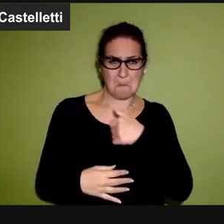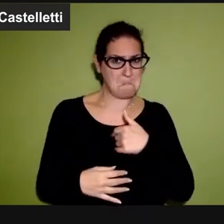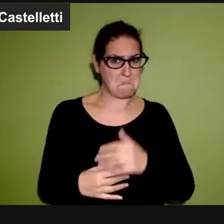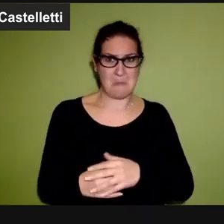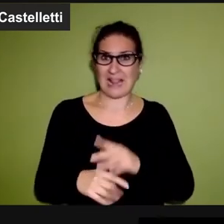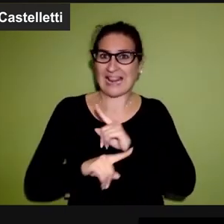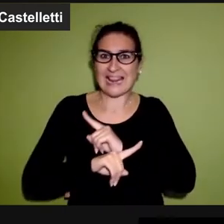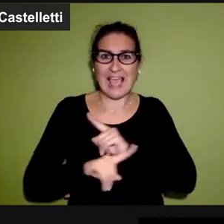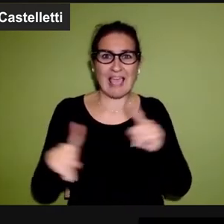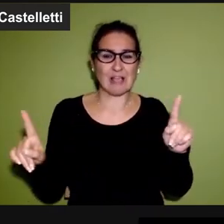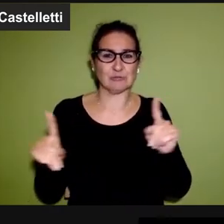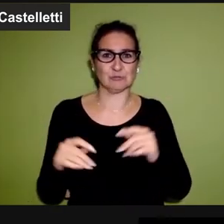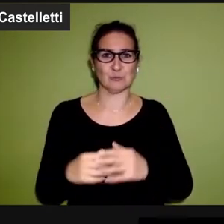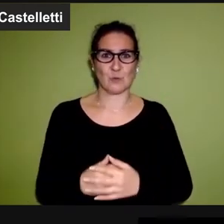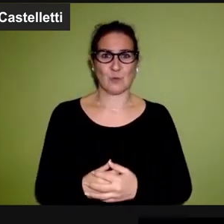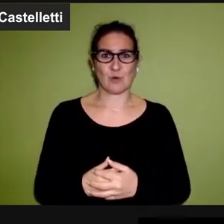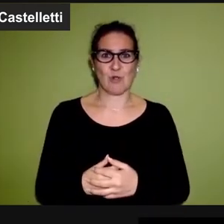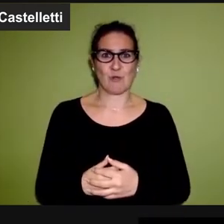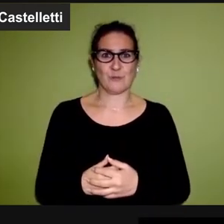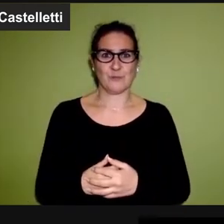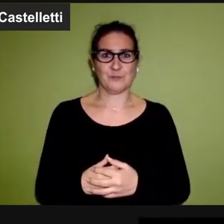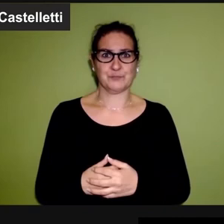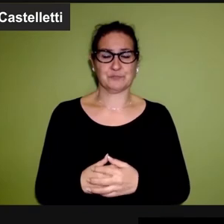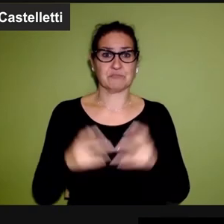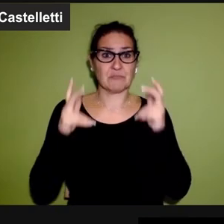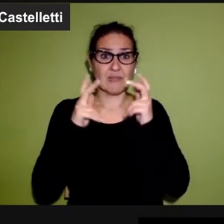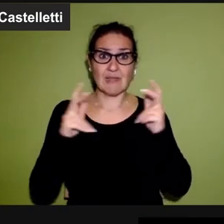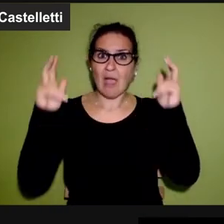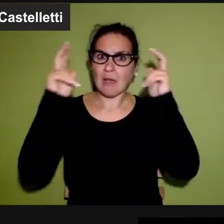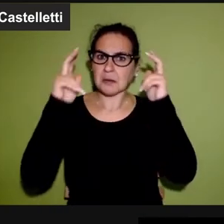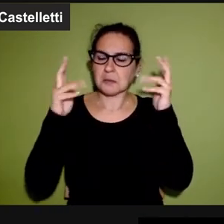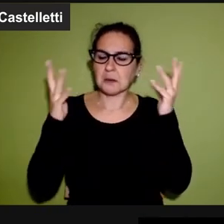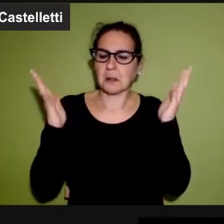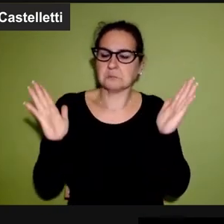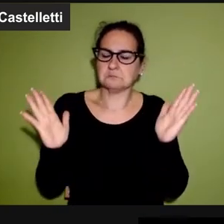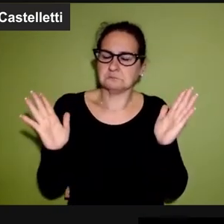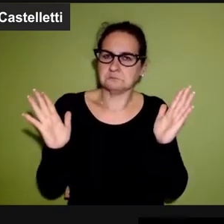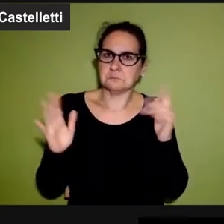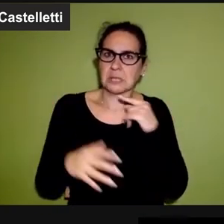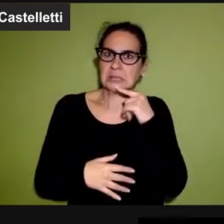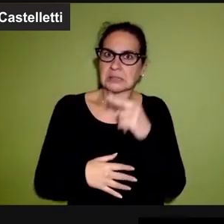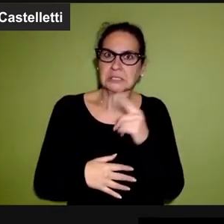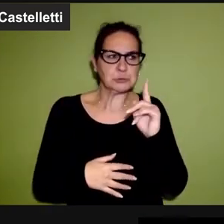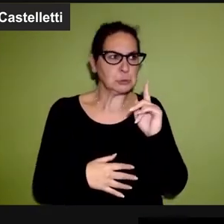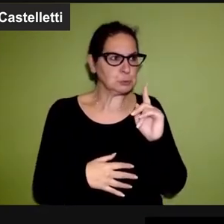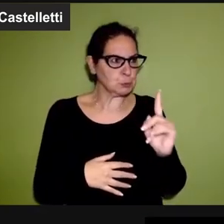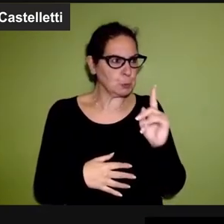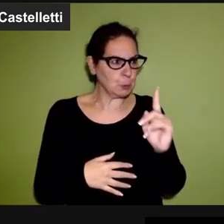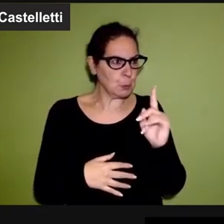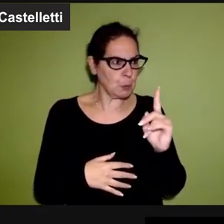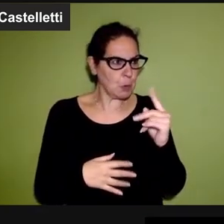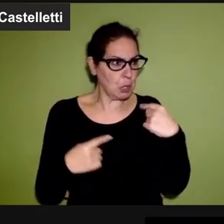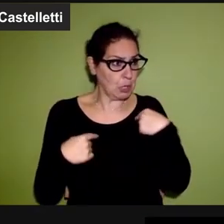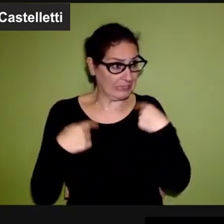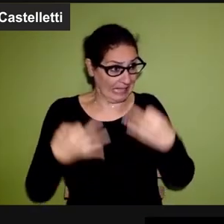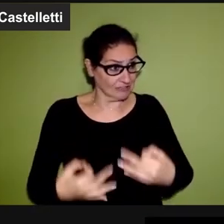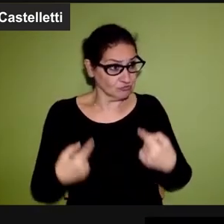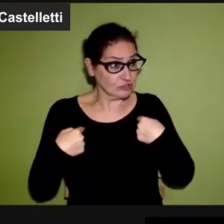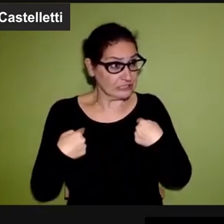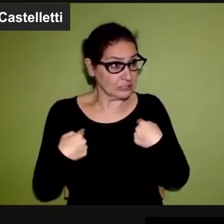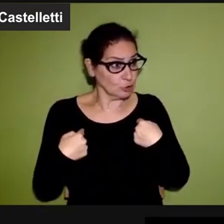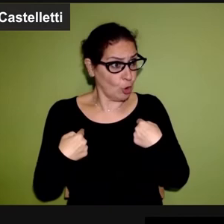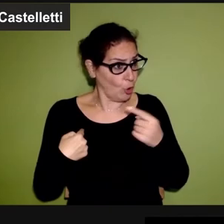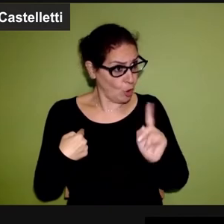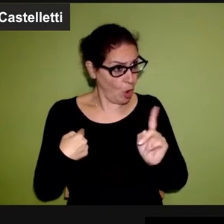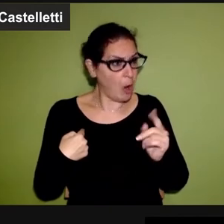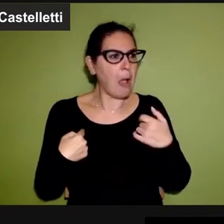allora se il cardinale X giustamente non vuole che sul suo fine vita